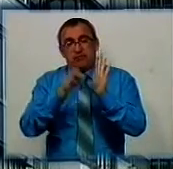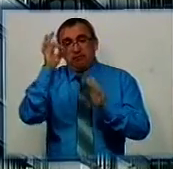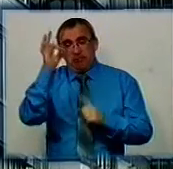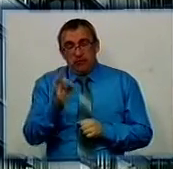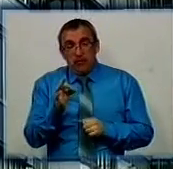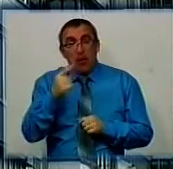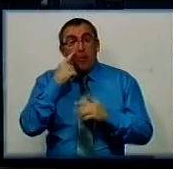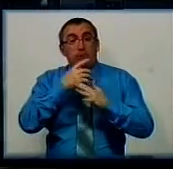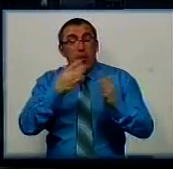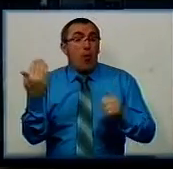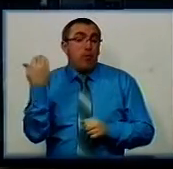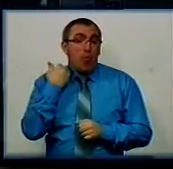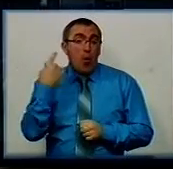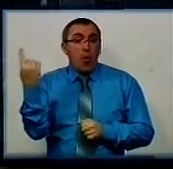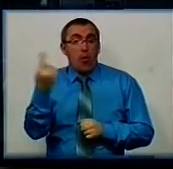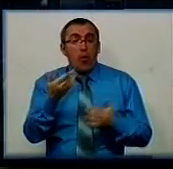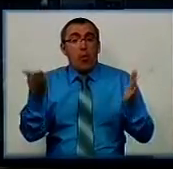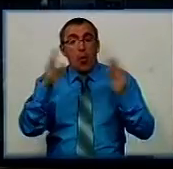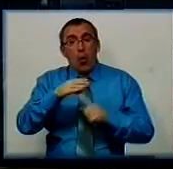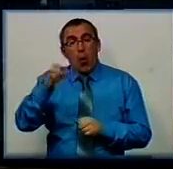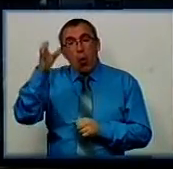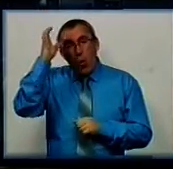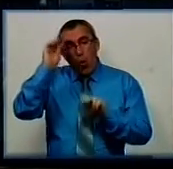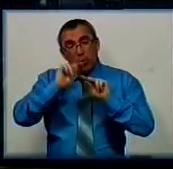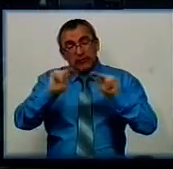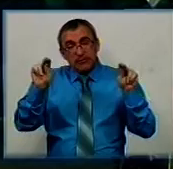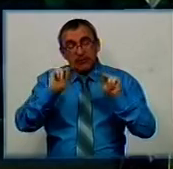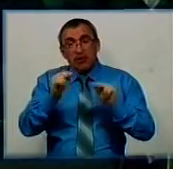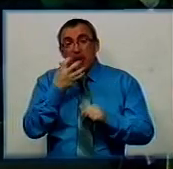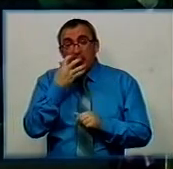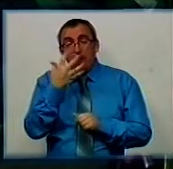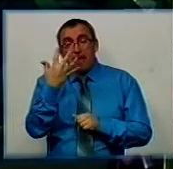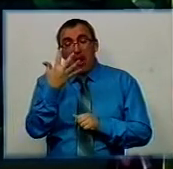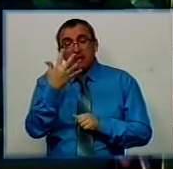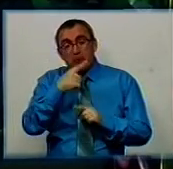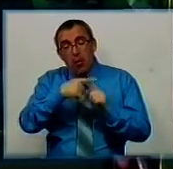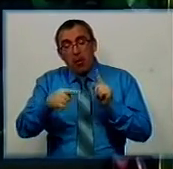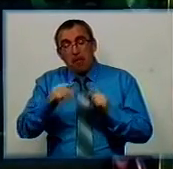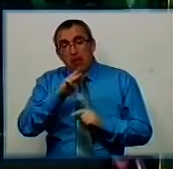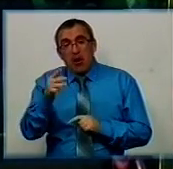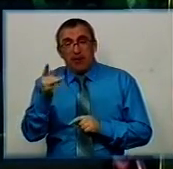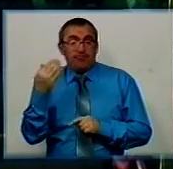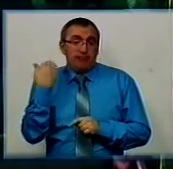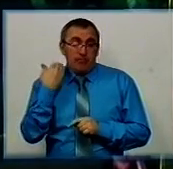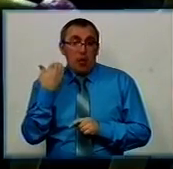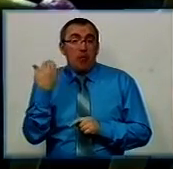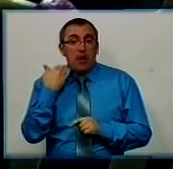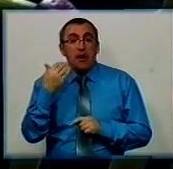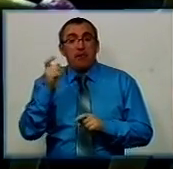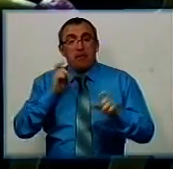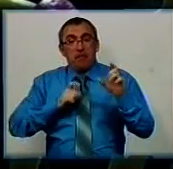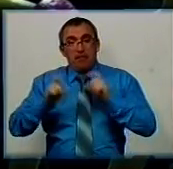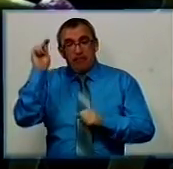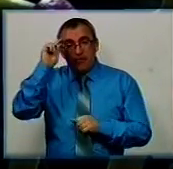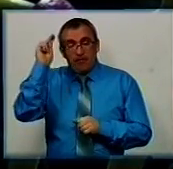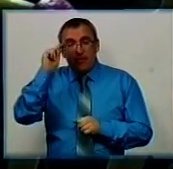Одним із найбільших божників в області лишаються освітяни. Вони за тепловинні 5,5 млн грн. Два із них боргує педагогічний університ